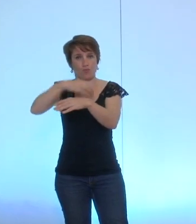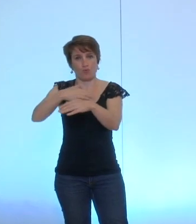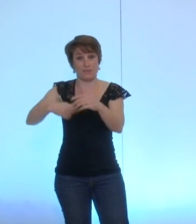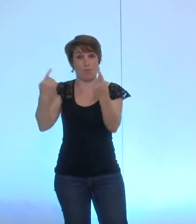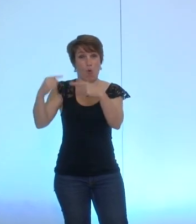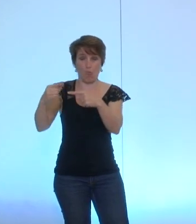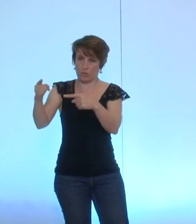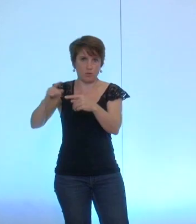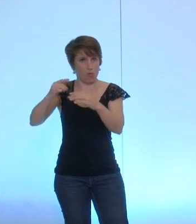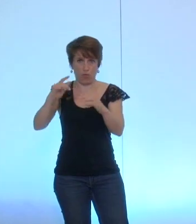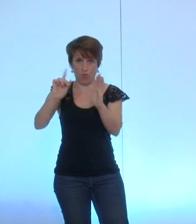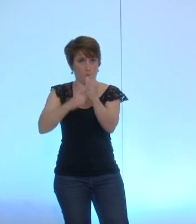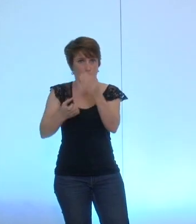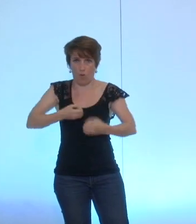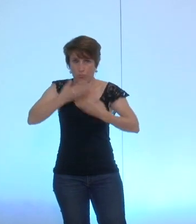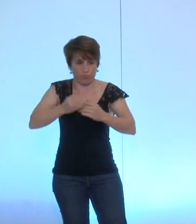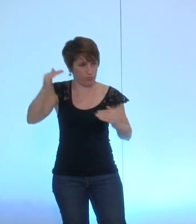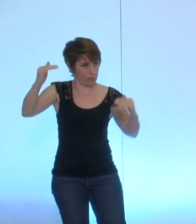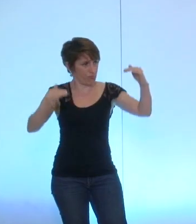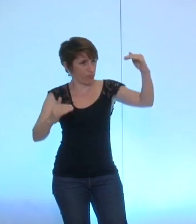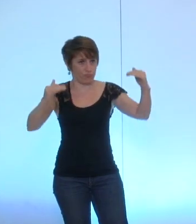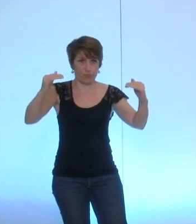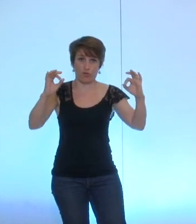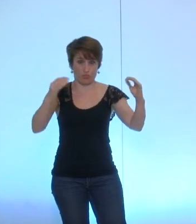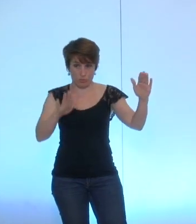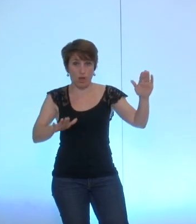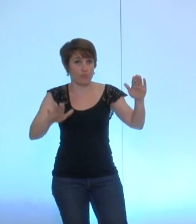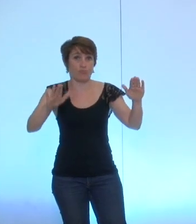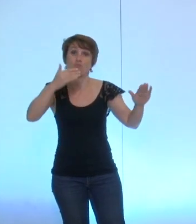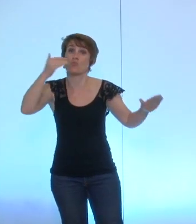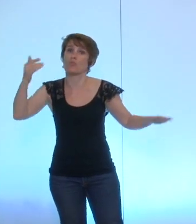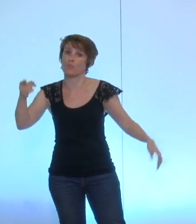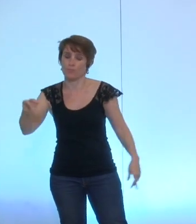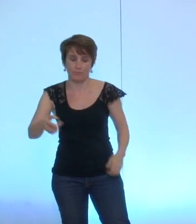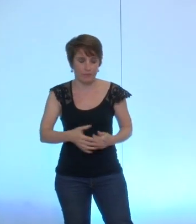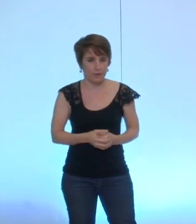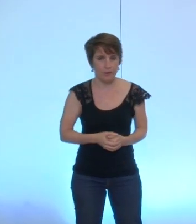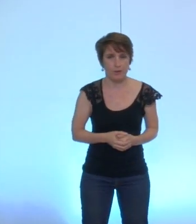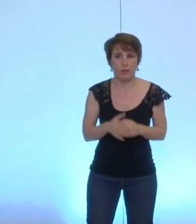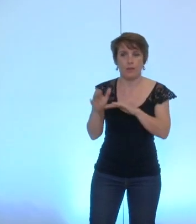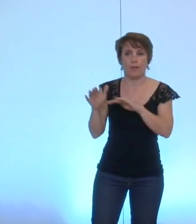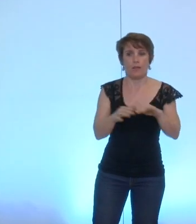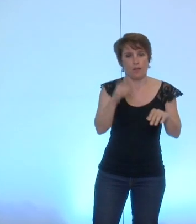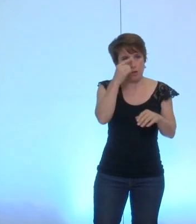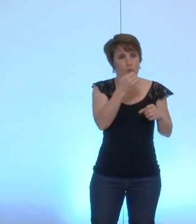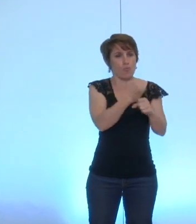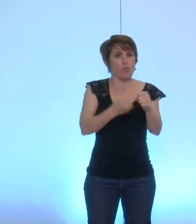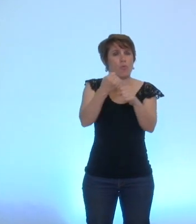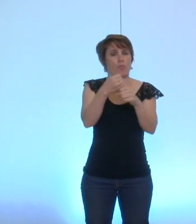Sur les communications des groupes, il s'agit d'un élément qui avait déjà fait l'objet d'un débat en 2008